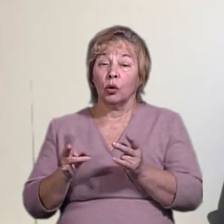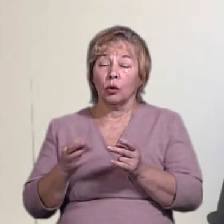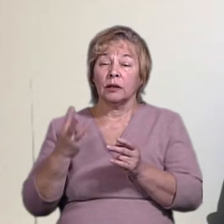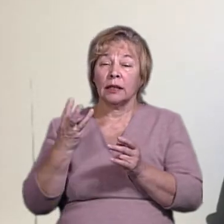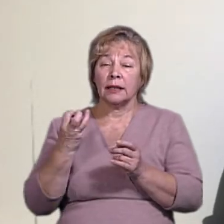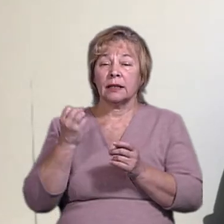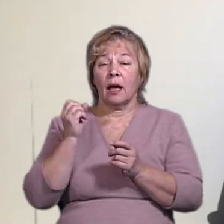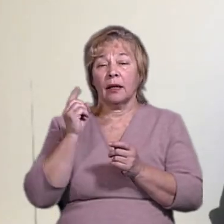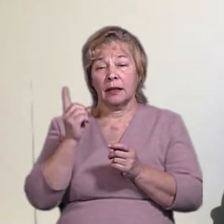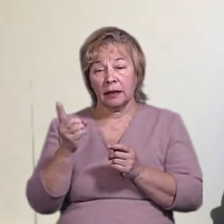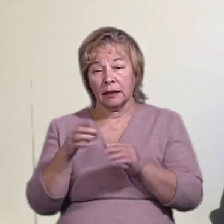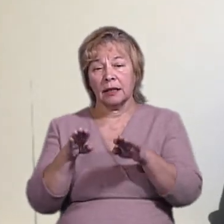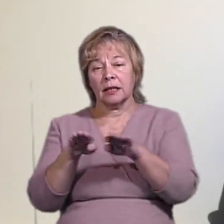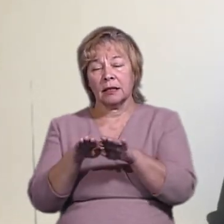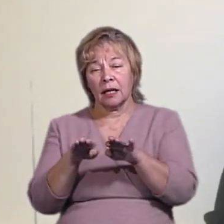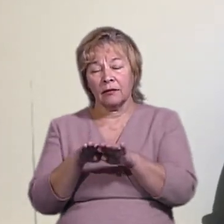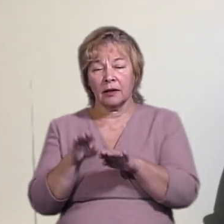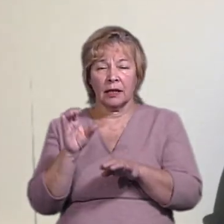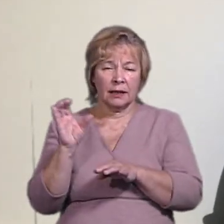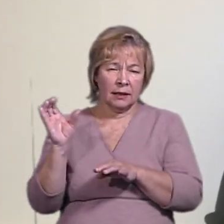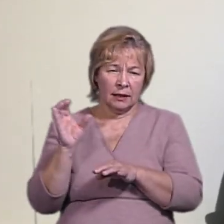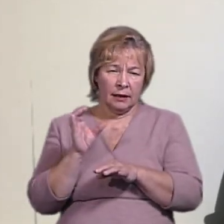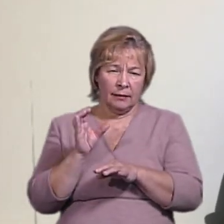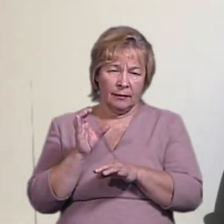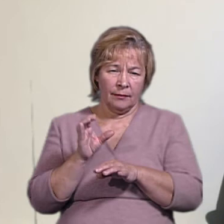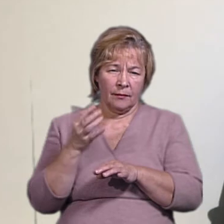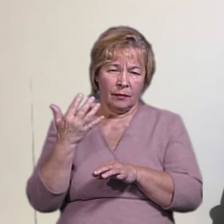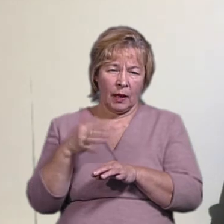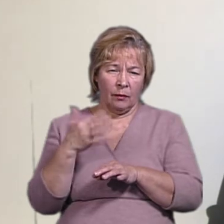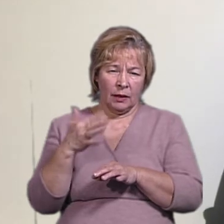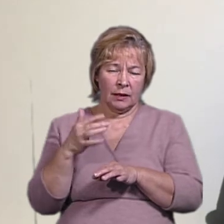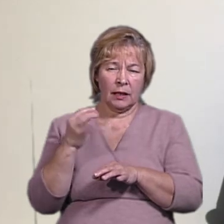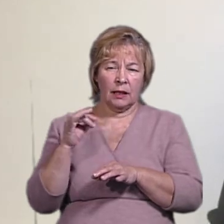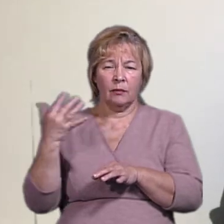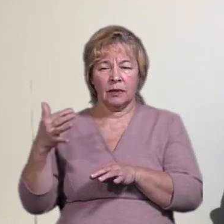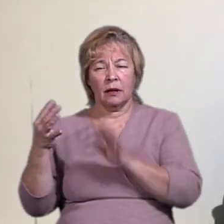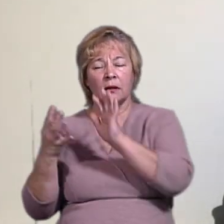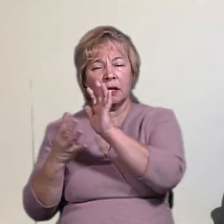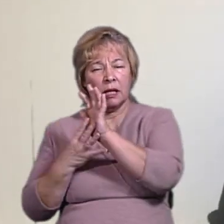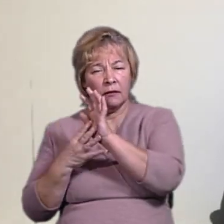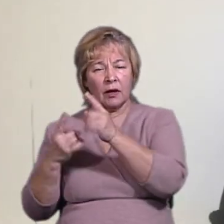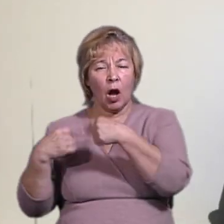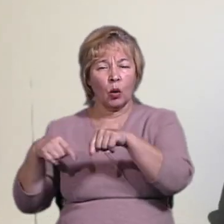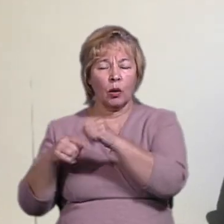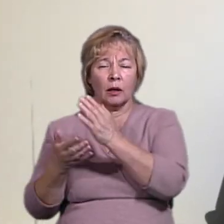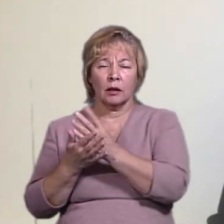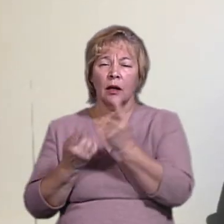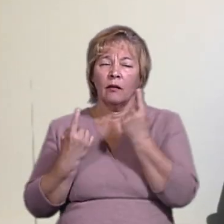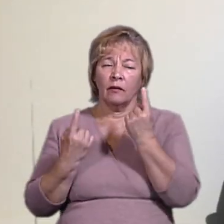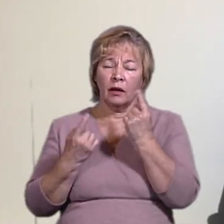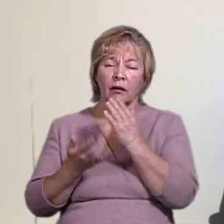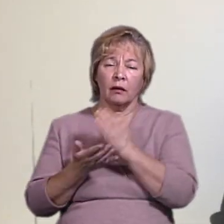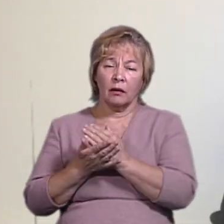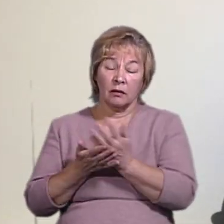311 порівняно з 50 і 59 на округах – це є великий показник.